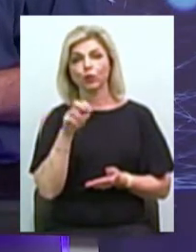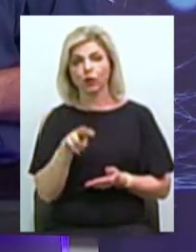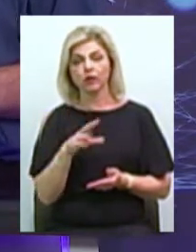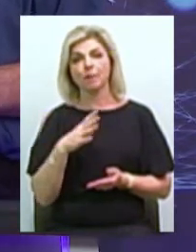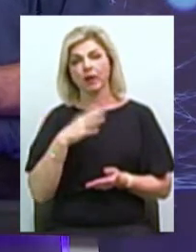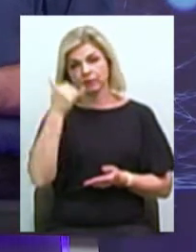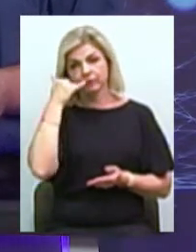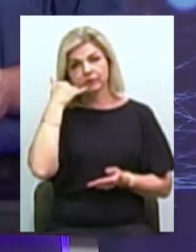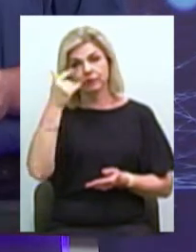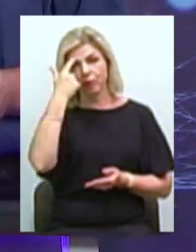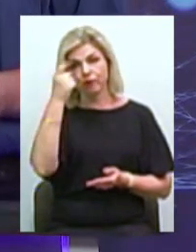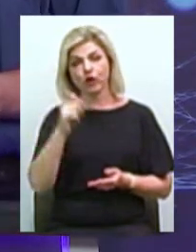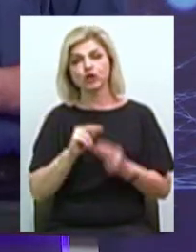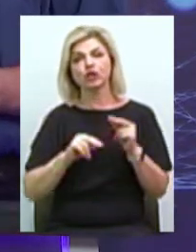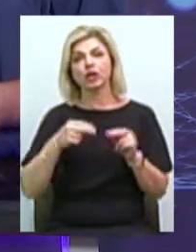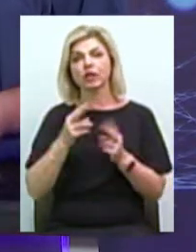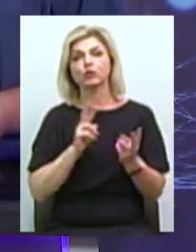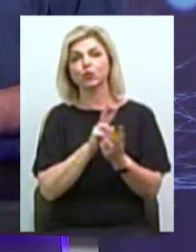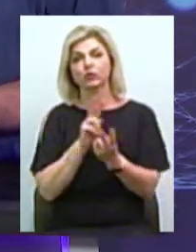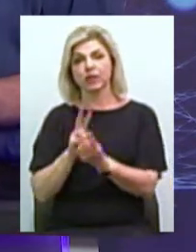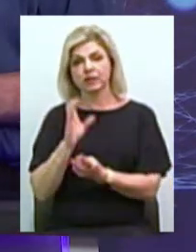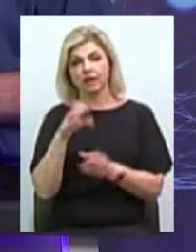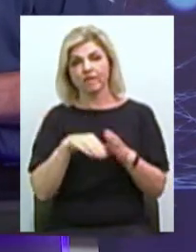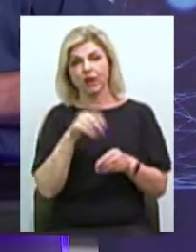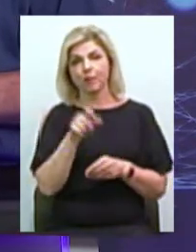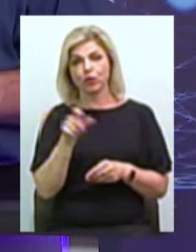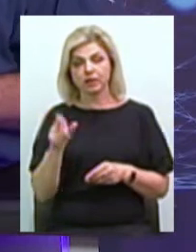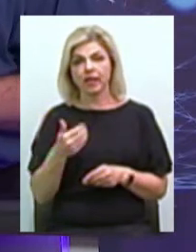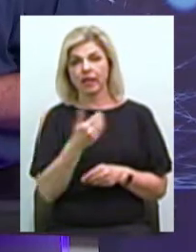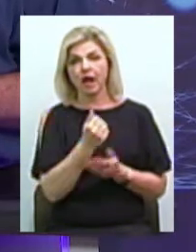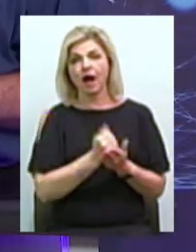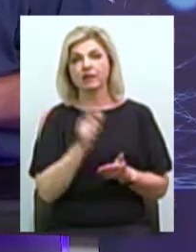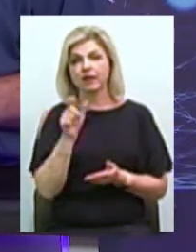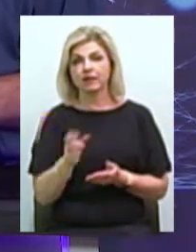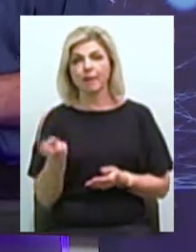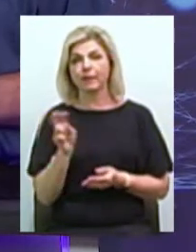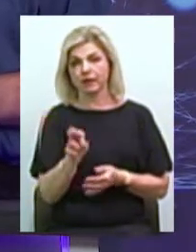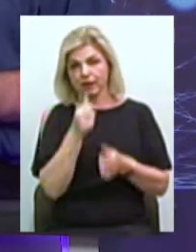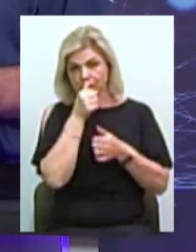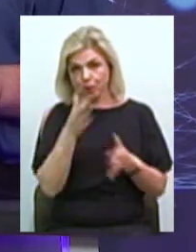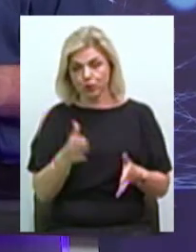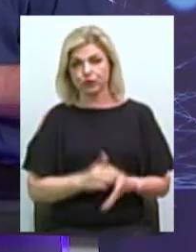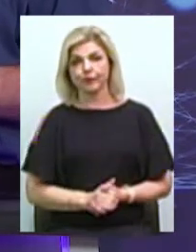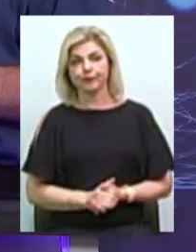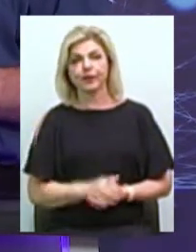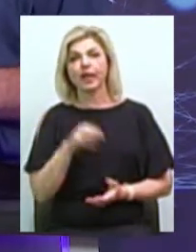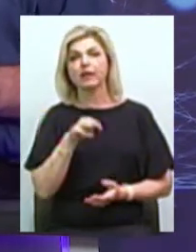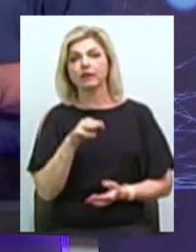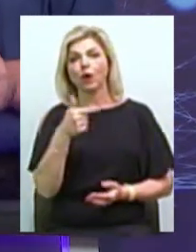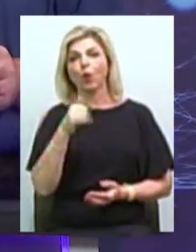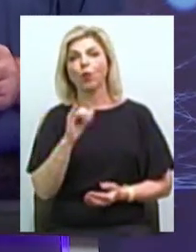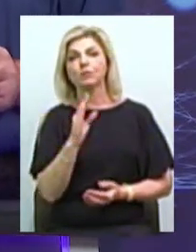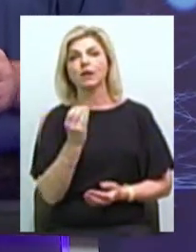повідомила, що через зустрічі з виборцями її кандидат не зможе прийти до студії Тетяна Губська також